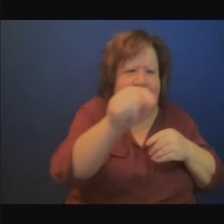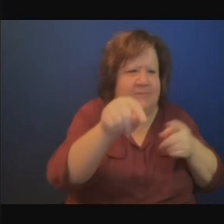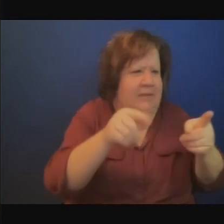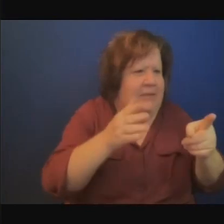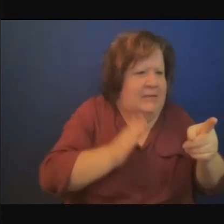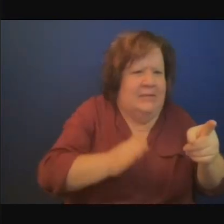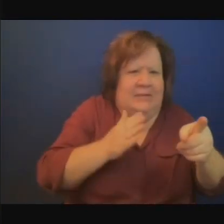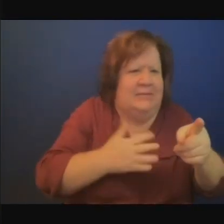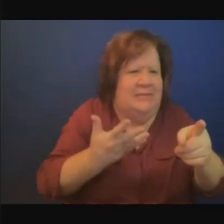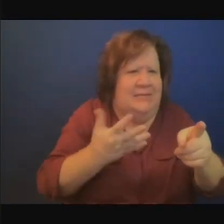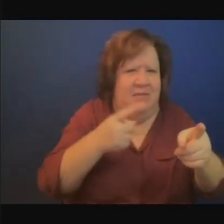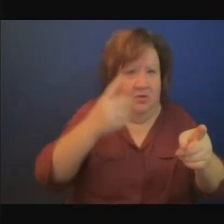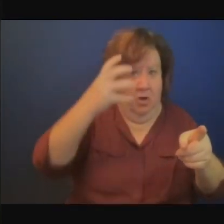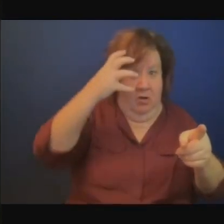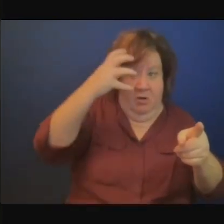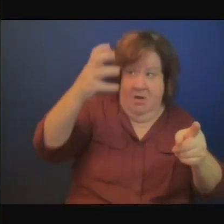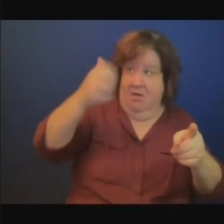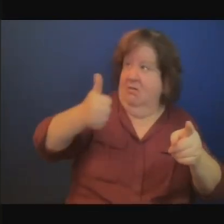traditionnelles